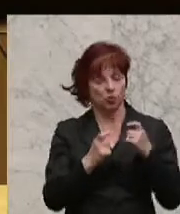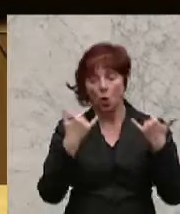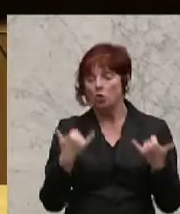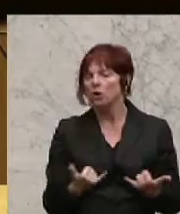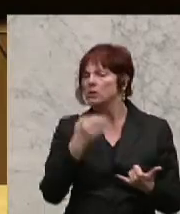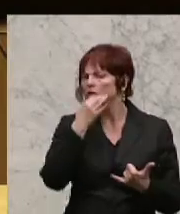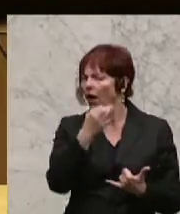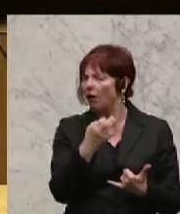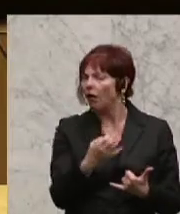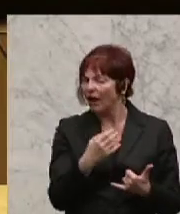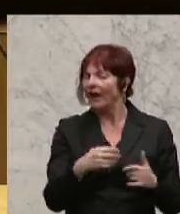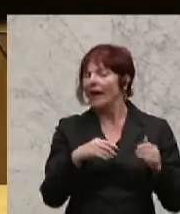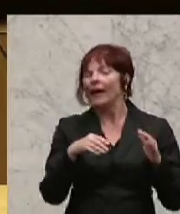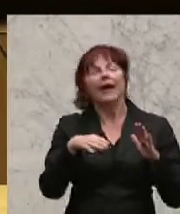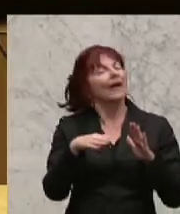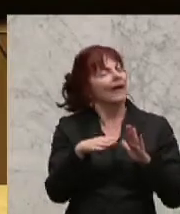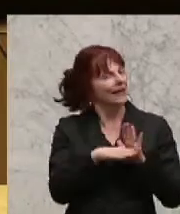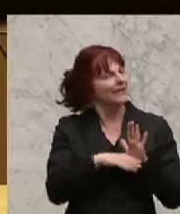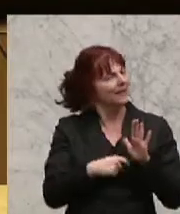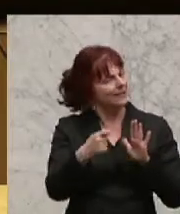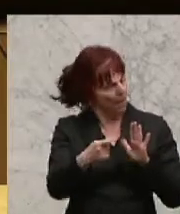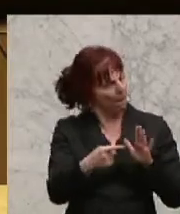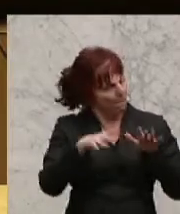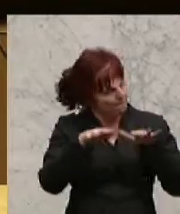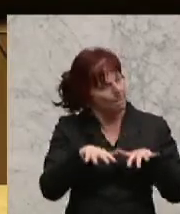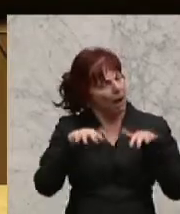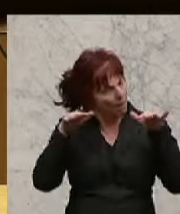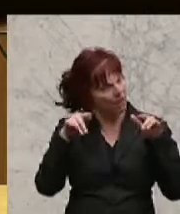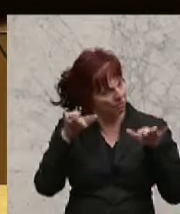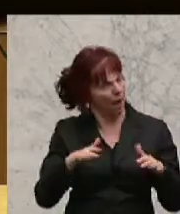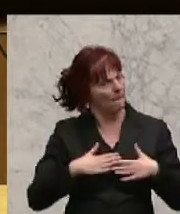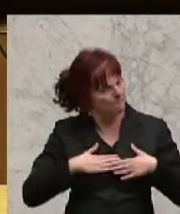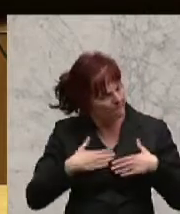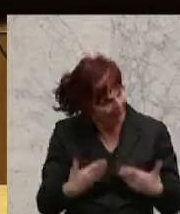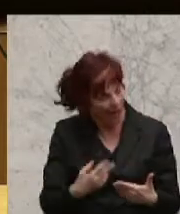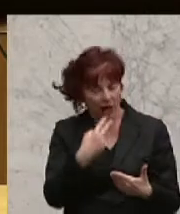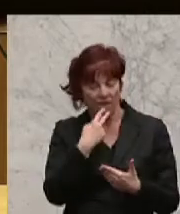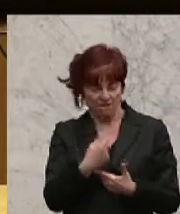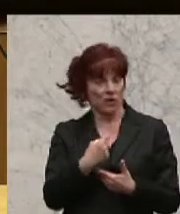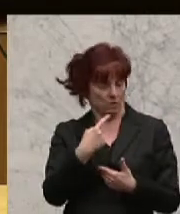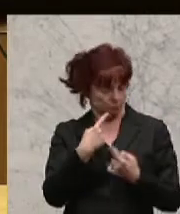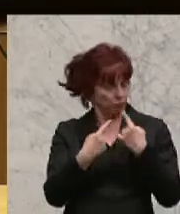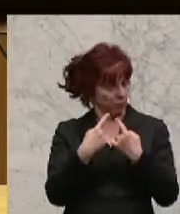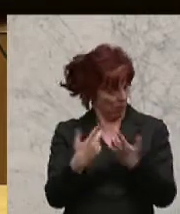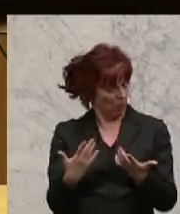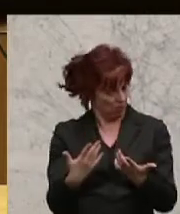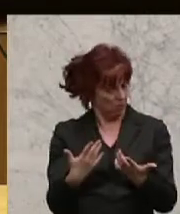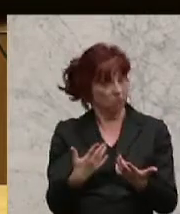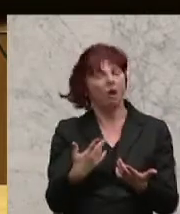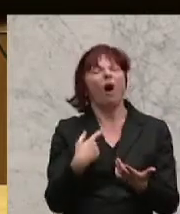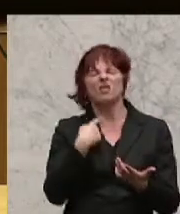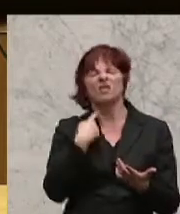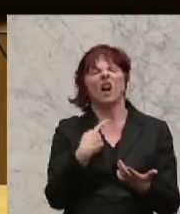Gesetzgeber, ist das Parlament bereit, hier einen Weg zu gehen und das jetzt nicht einfach wegzuwischen mit dem Argument, das Insolvenzrecht ist nicht